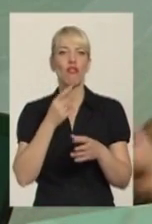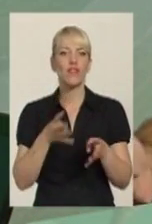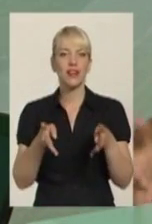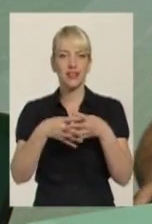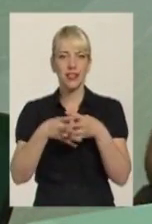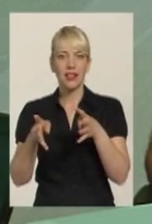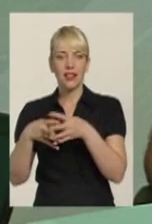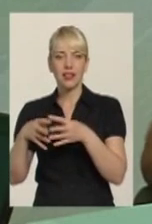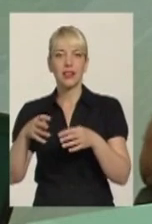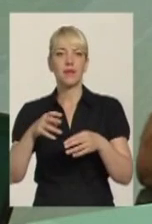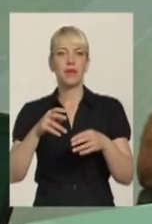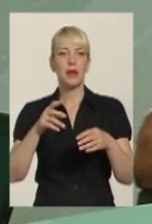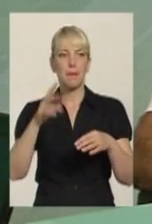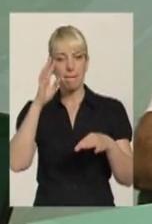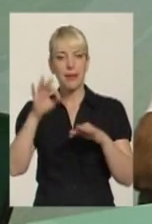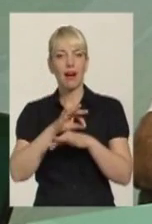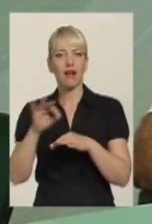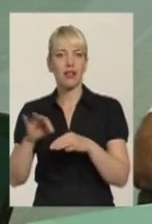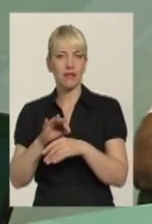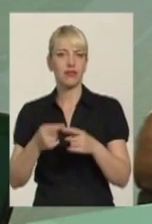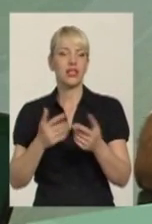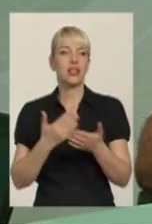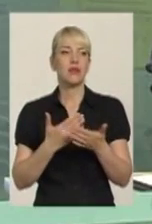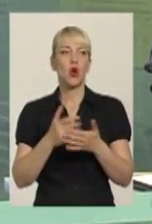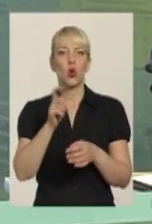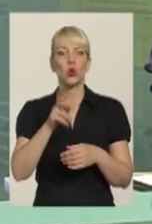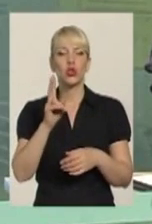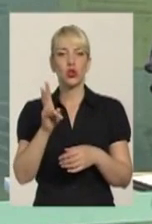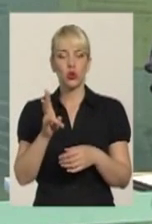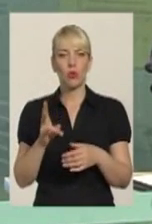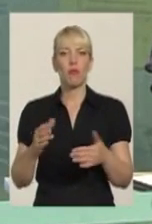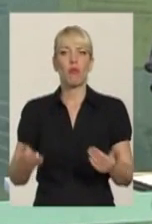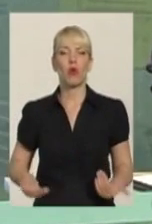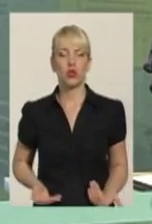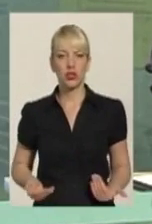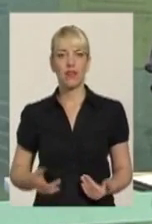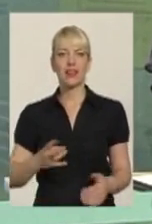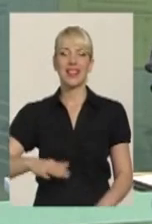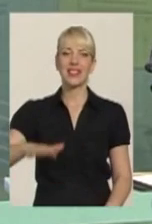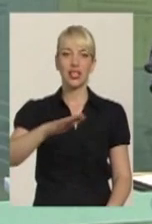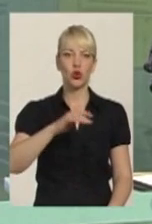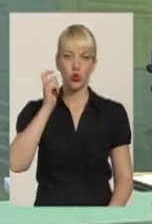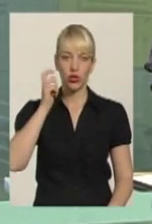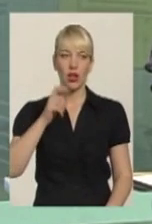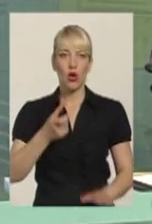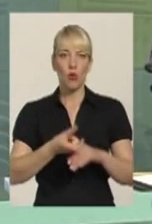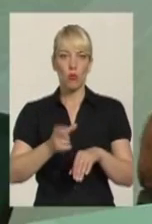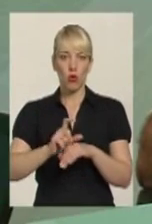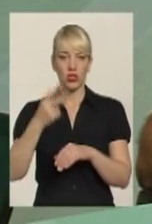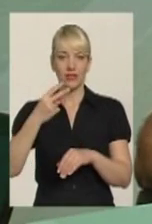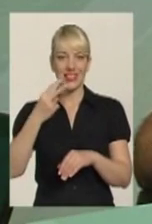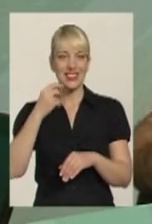брат, сестра. Люди, в основному, проживаючі вже на території України більше 20 років,